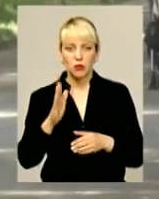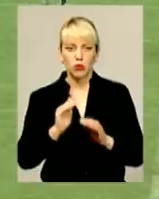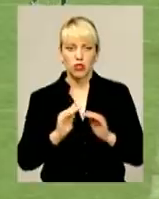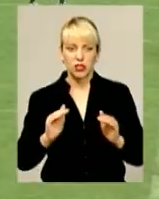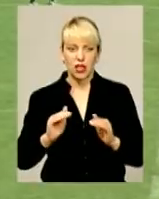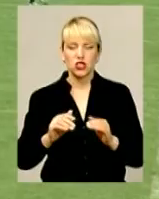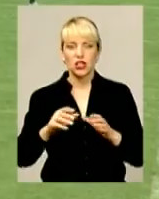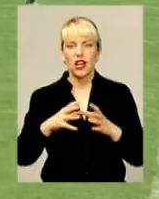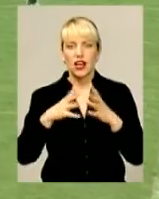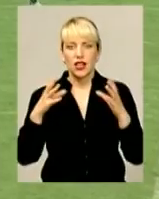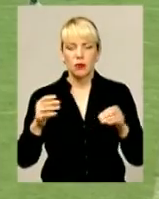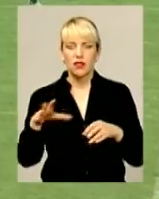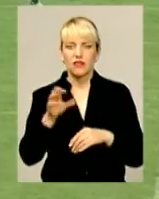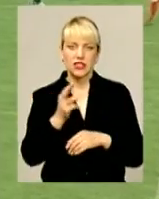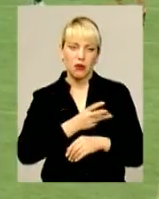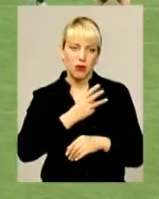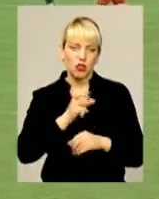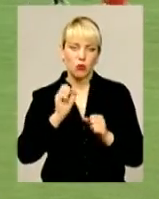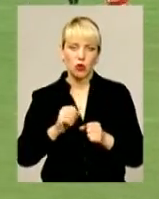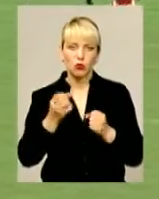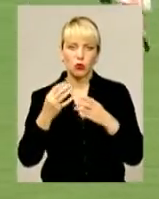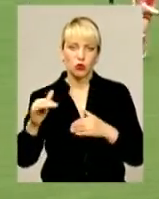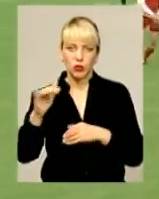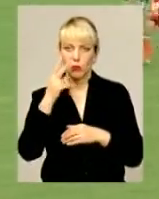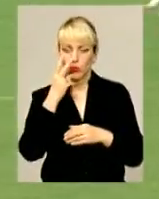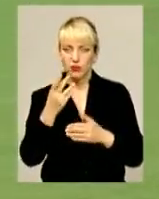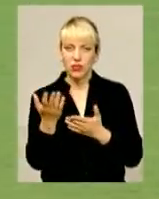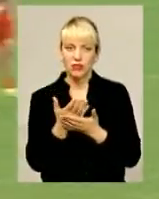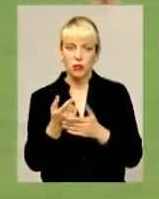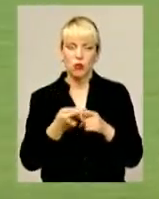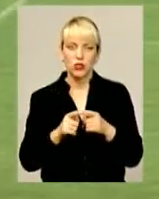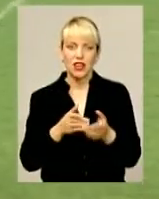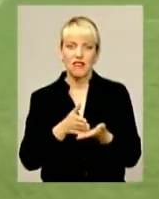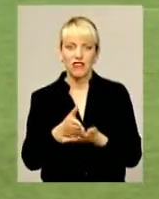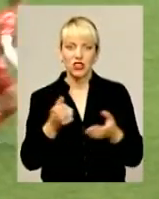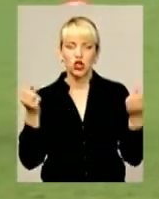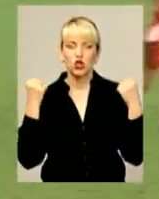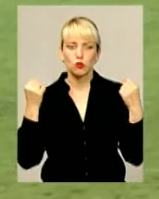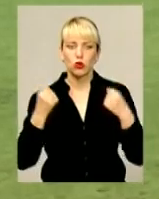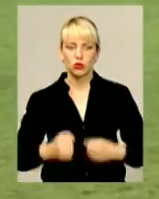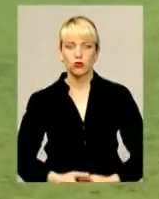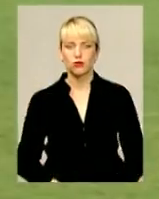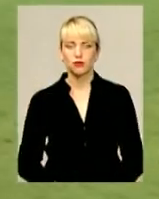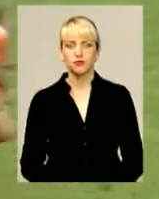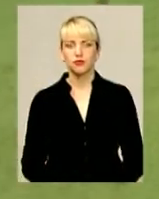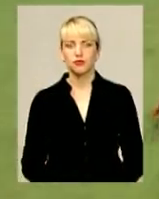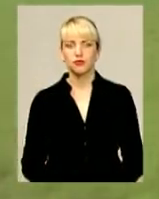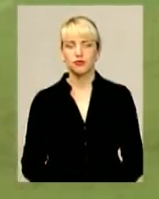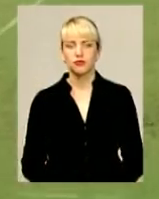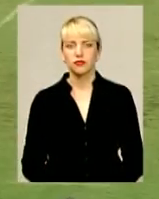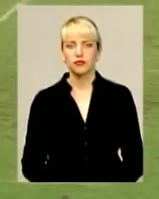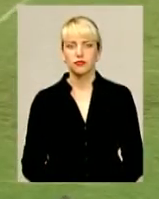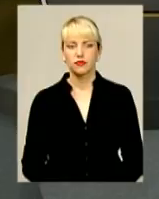козацьке регбі. Тоді ж усі бажаючі зможуть просто небо подивитися і фільм про цей вид спорту. Ярослав Анташевський, Віктор Кривий для інформаційного